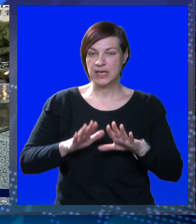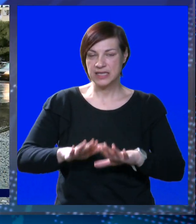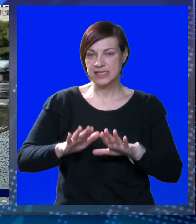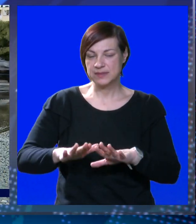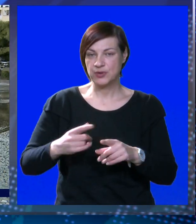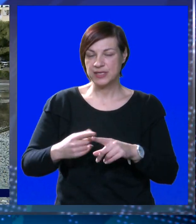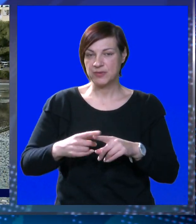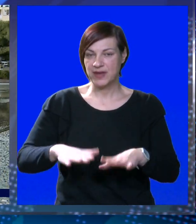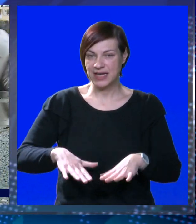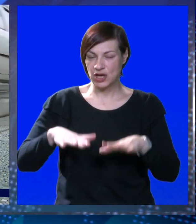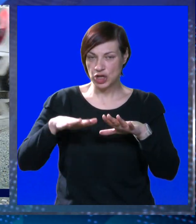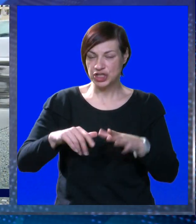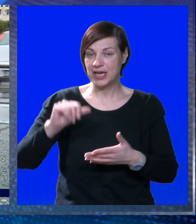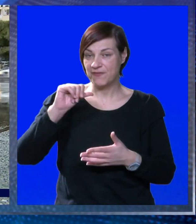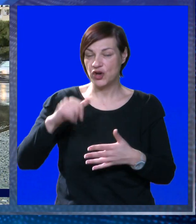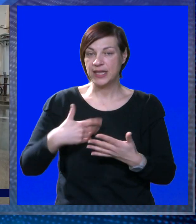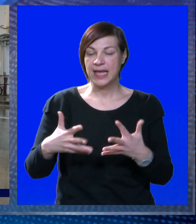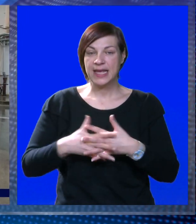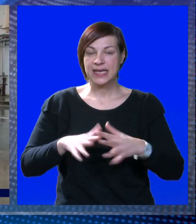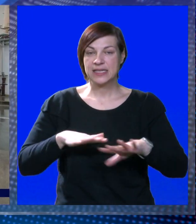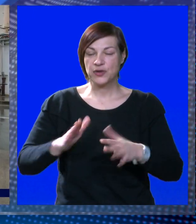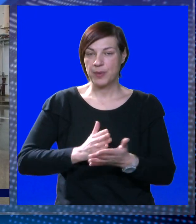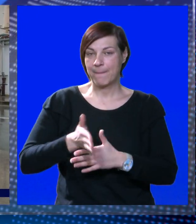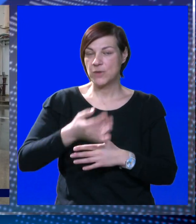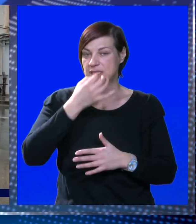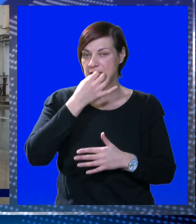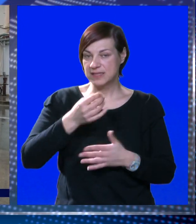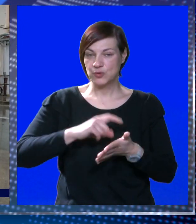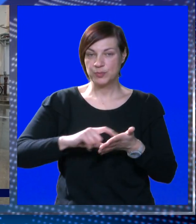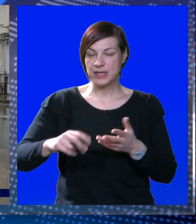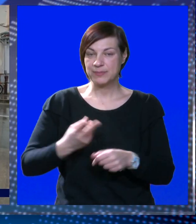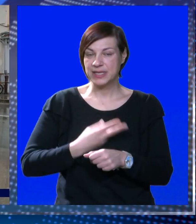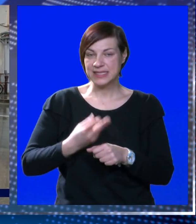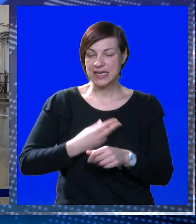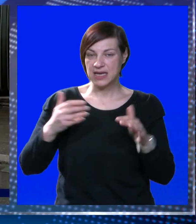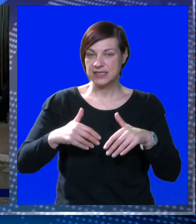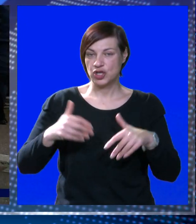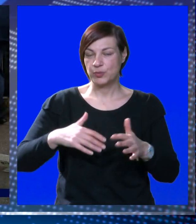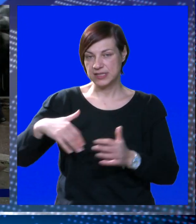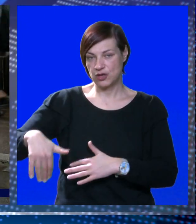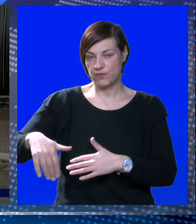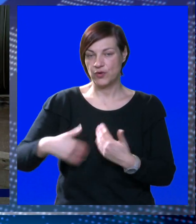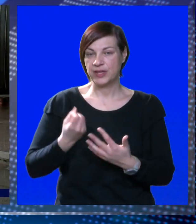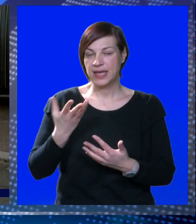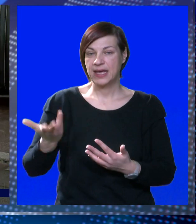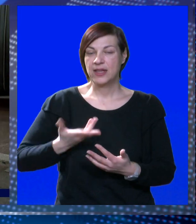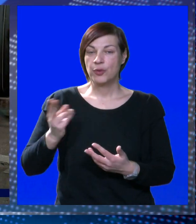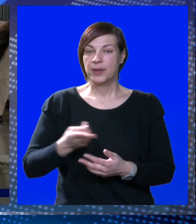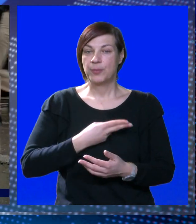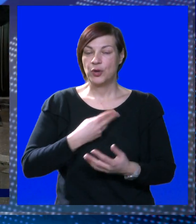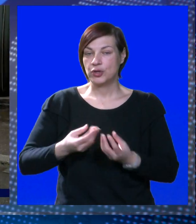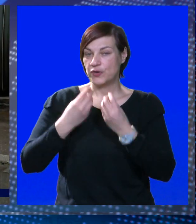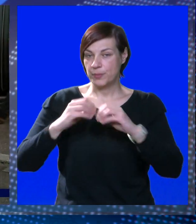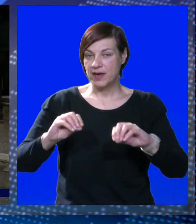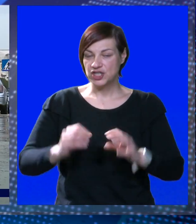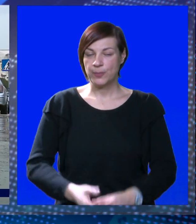put kretala sporije zbog velike količine vode. Gradskoj upravi poslali smo upit na temu sanacije oborinske odvodnje. Kad dobijemo